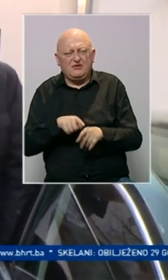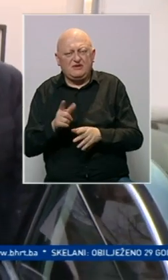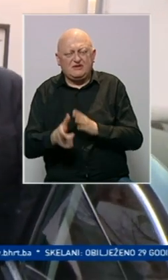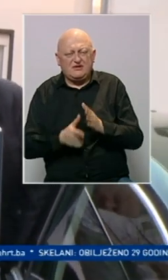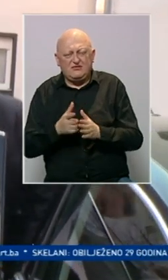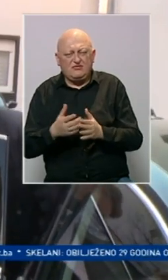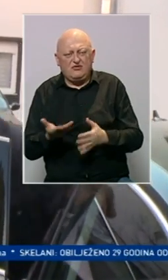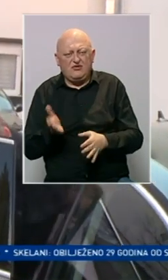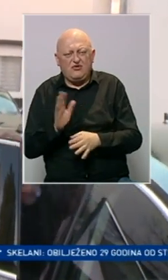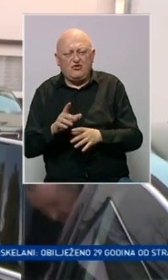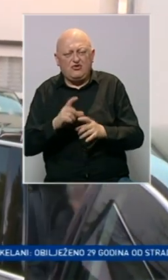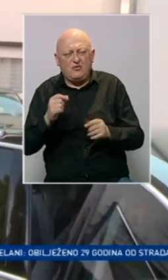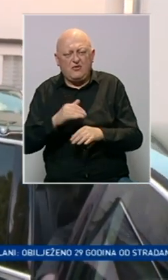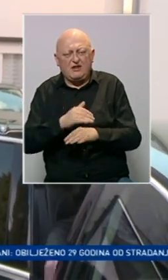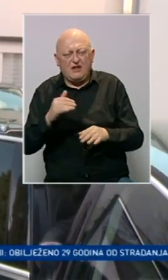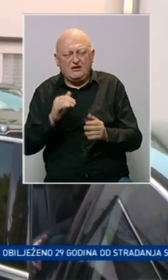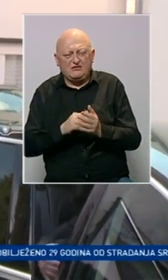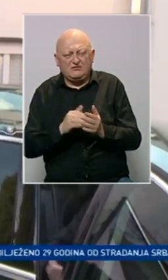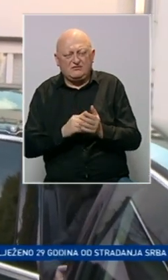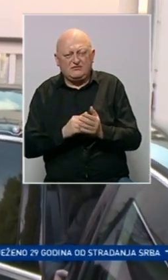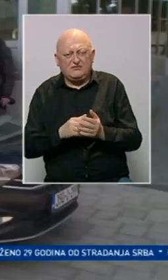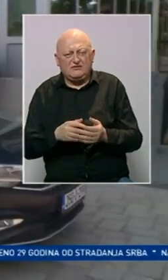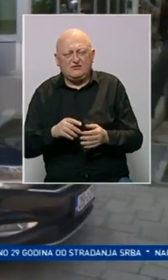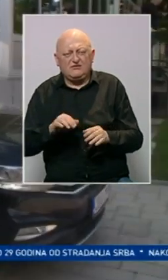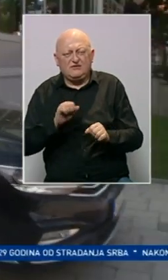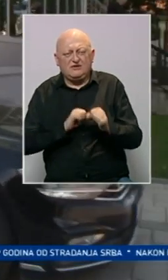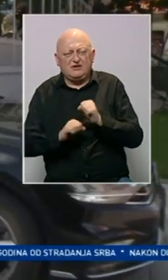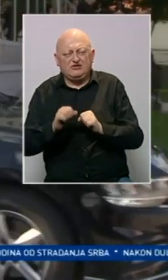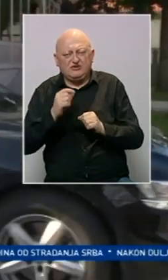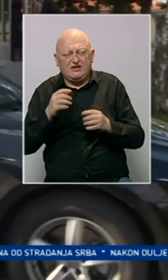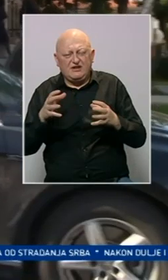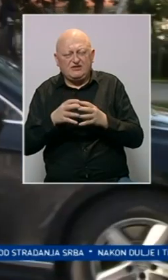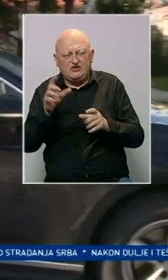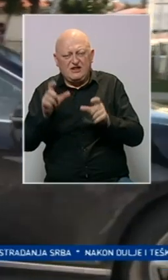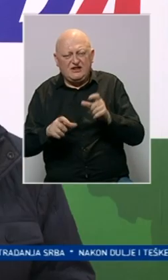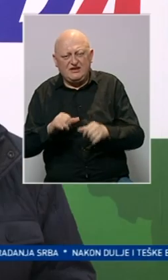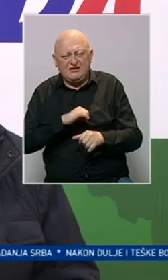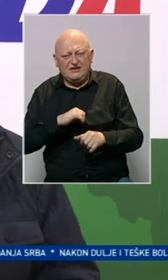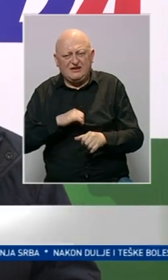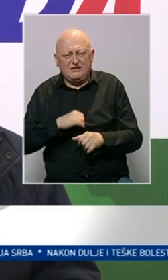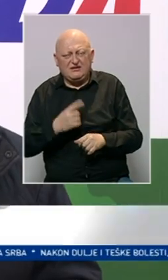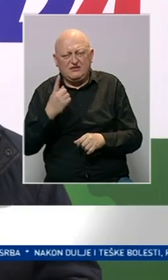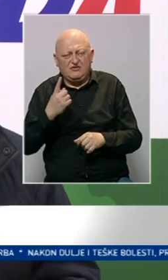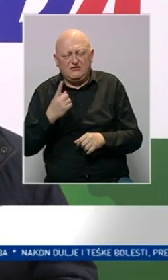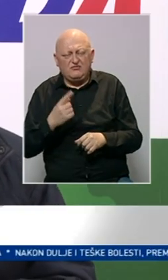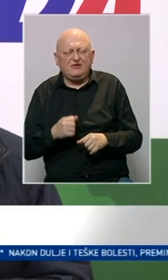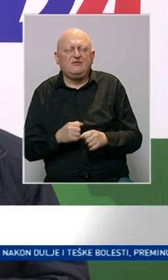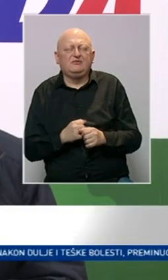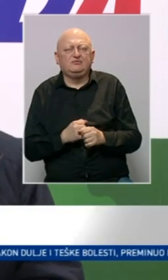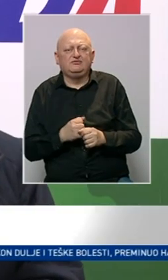vremeno uloga domova naroda bi trebala biti isključivo zaštita vitalnih nacionalnih interesa. U prvim mah su